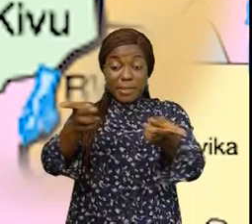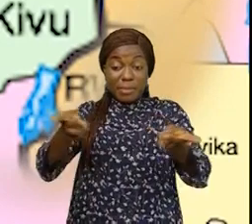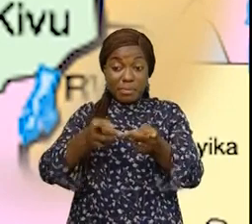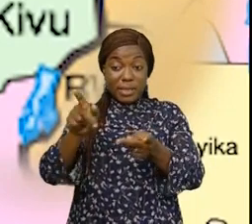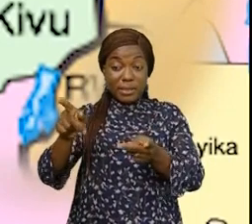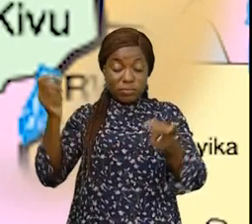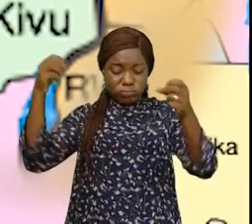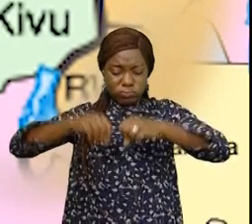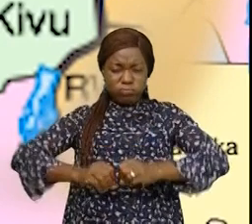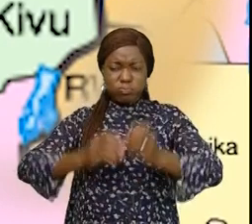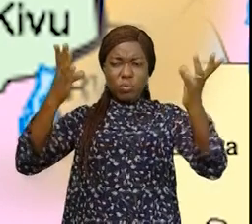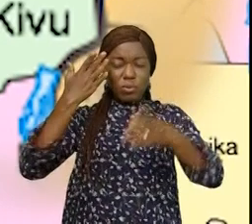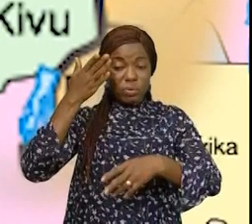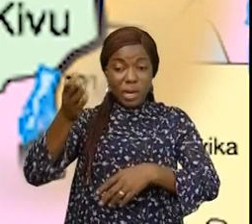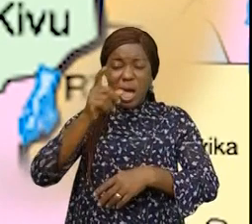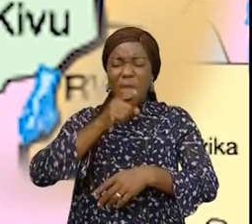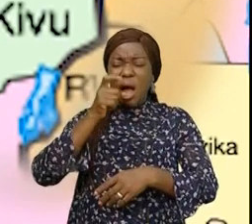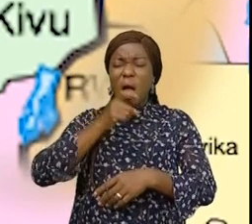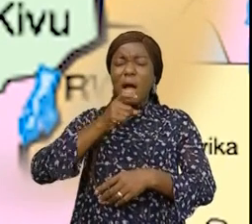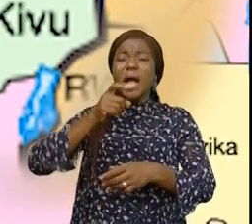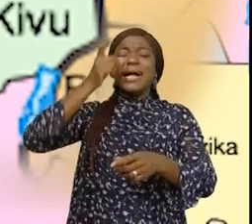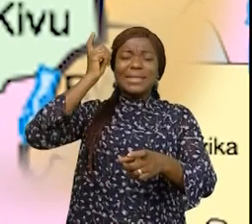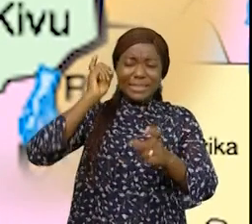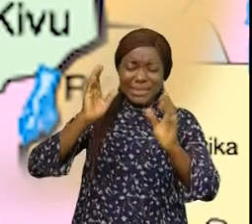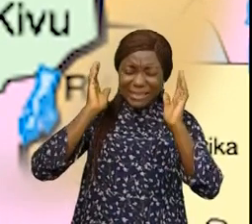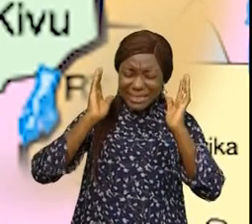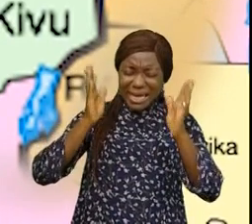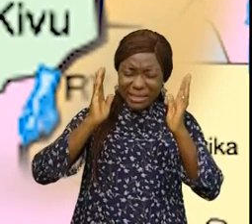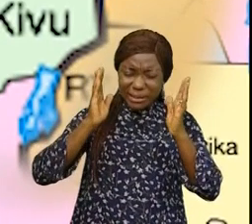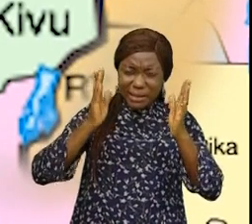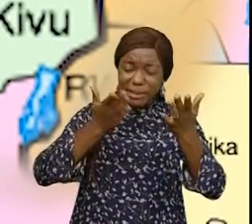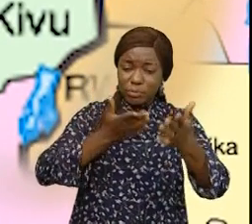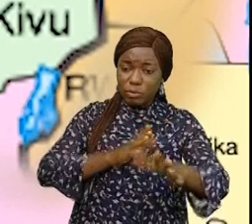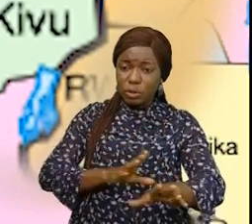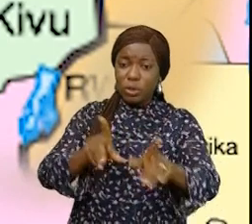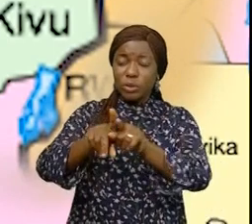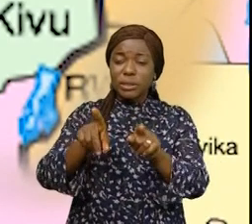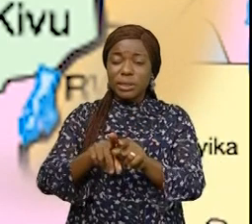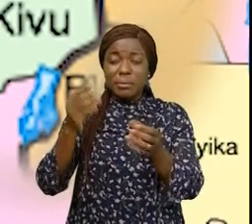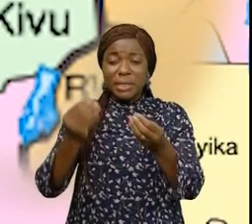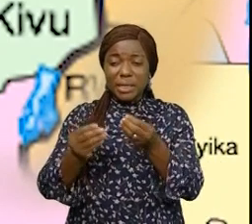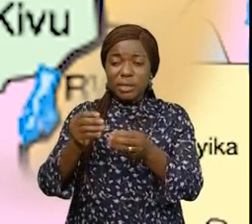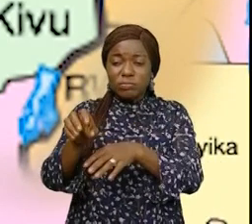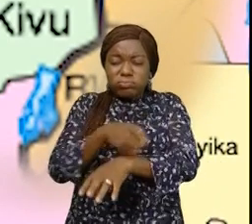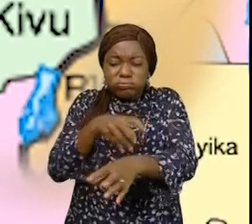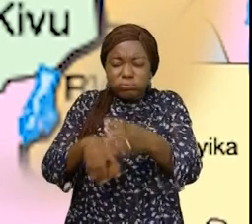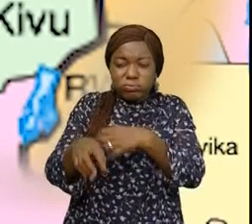de lave qui représentent un danger de mort par affixie ou brûlure sévère.